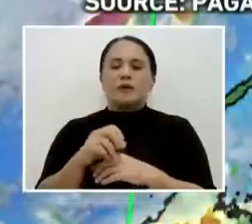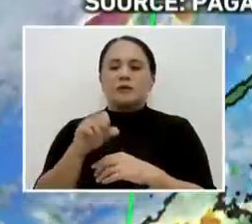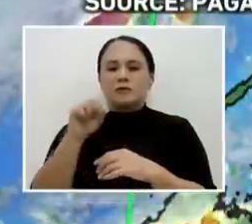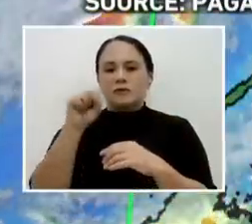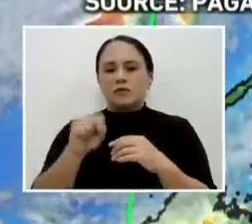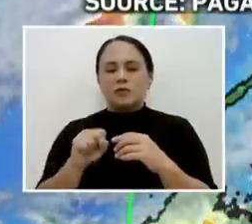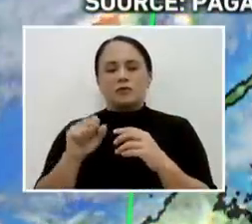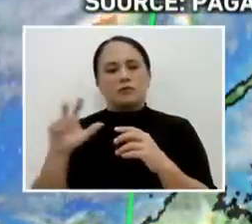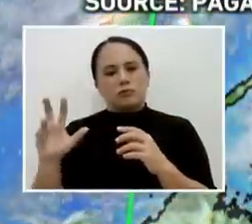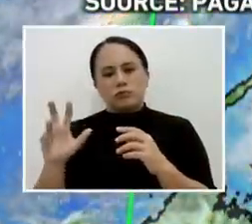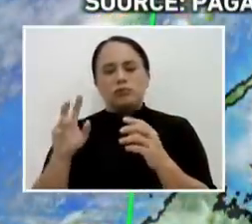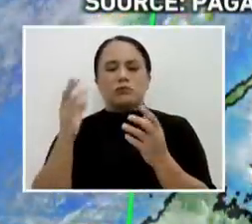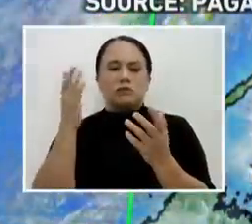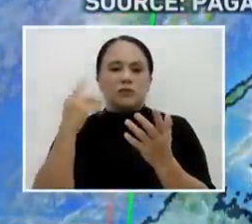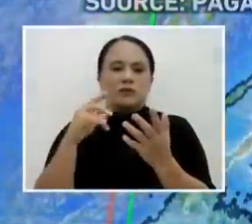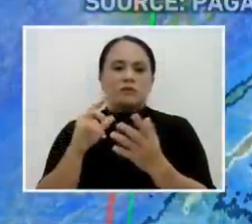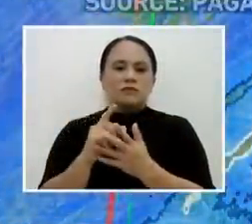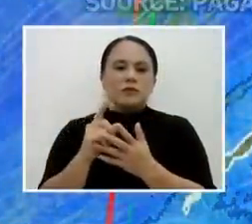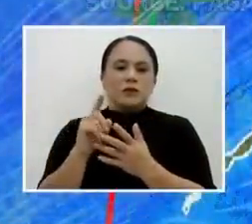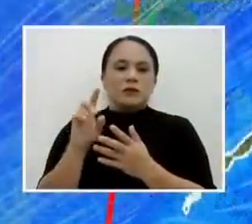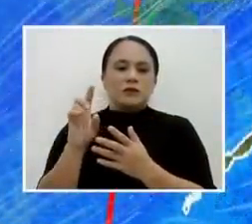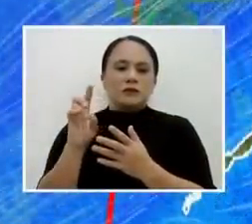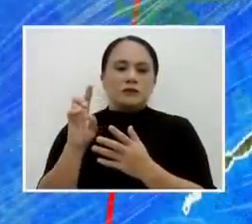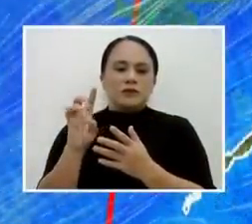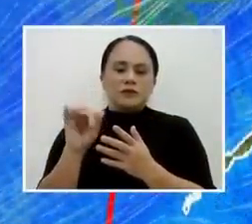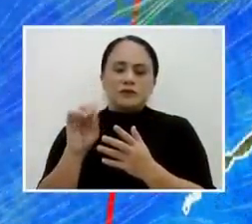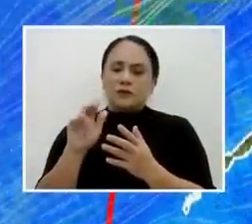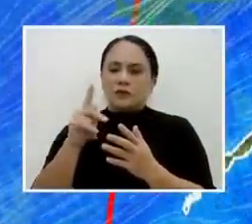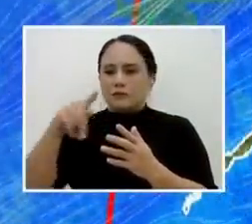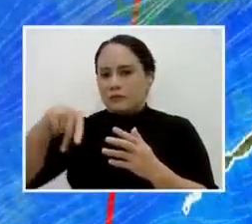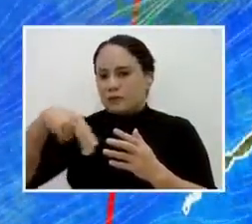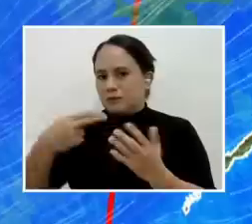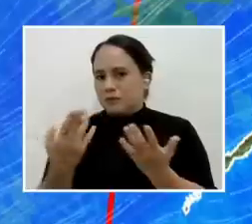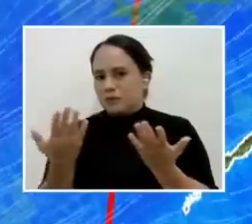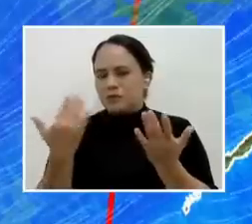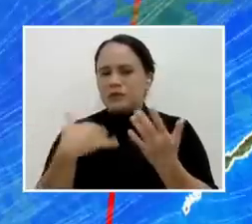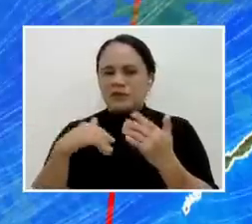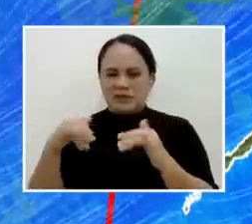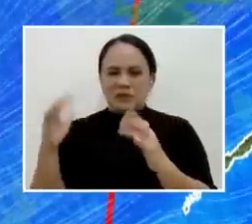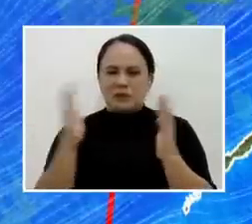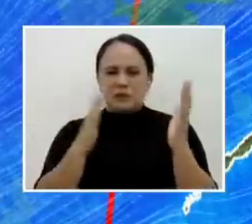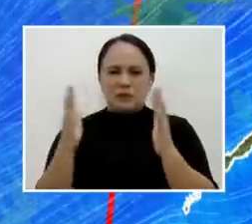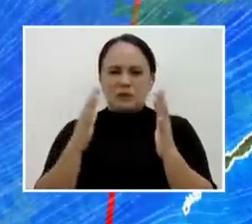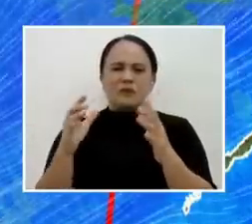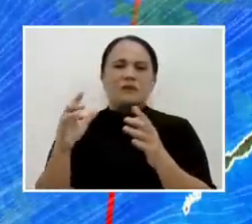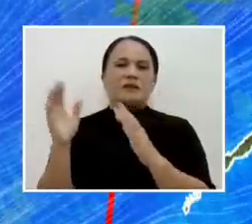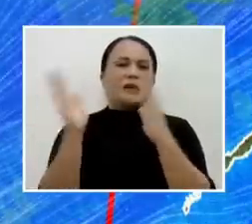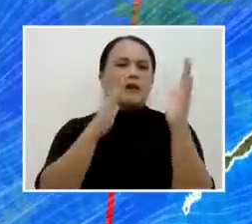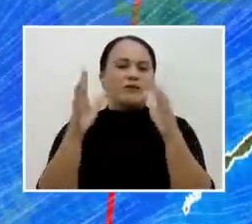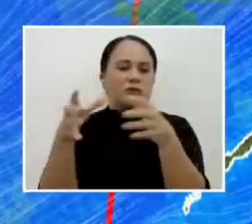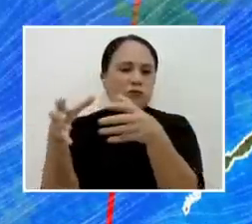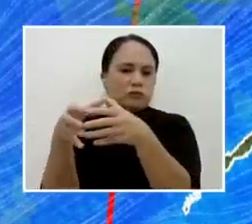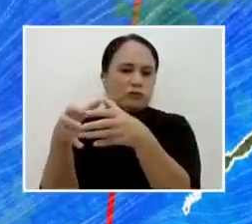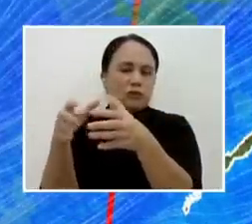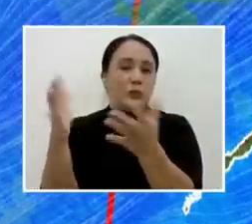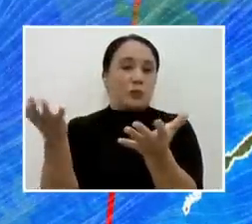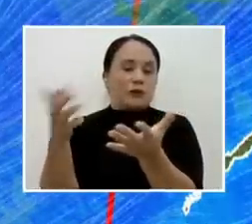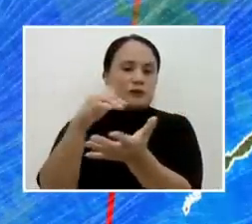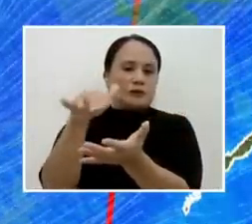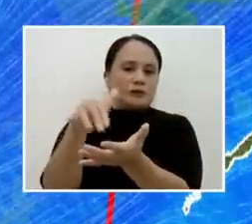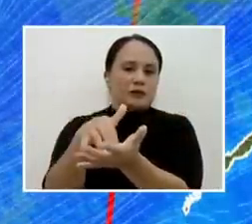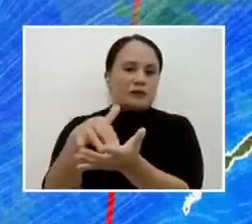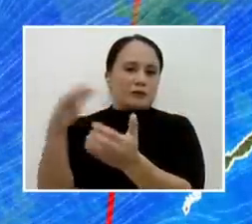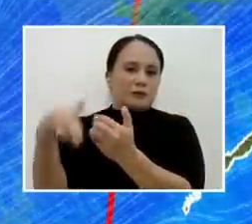kilometers per hour. Lalakas pa ang Bagyong Tsyedeng pero mananatili po ito sa typhoon kategory habang nasa gitna pa ng karagatan.